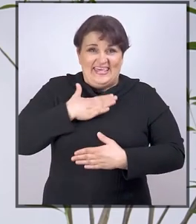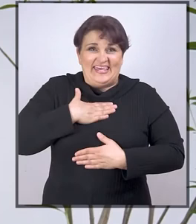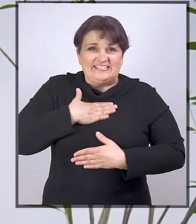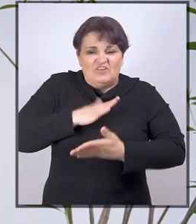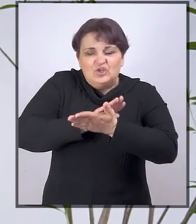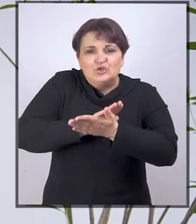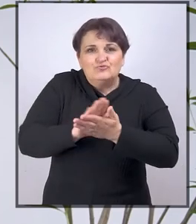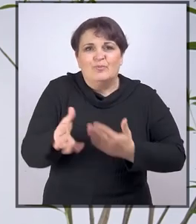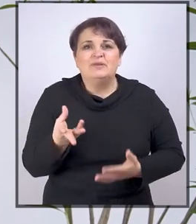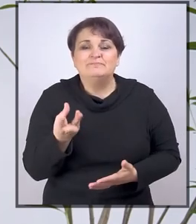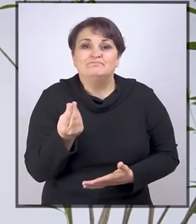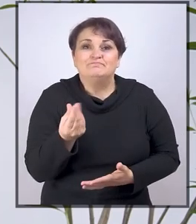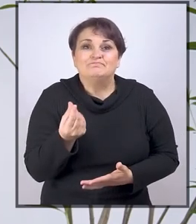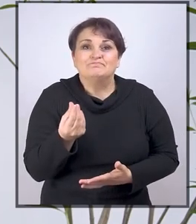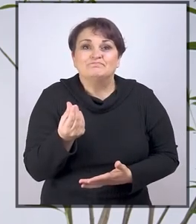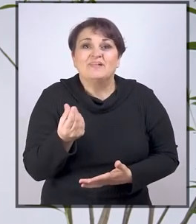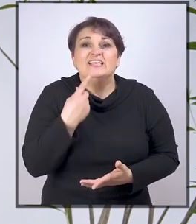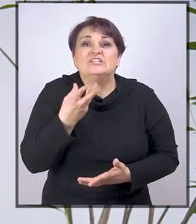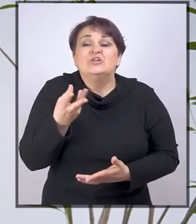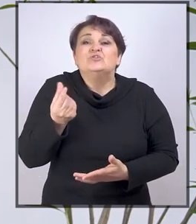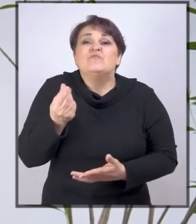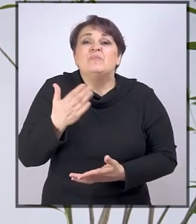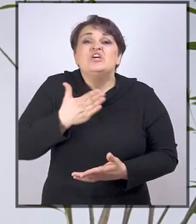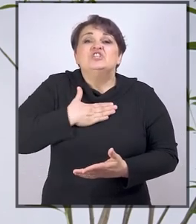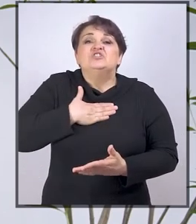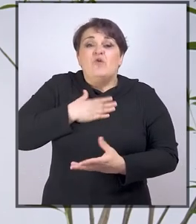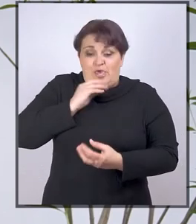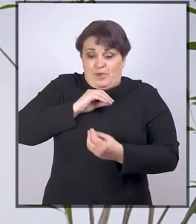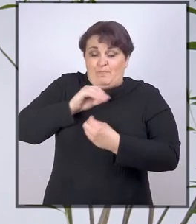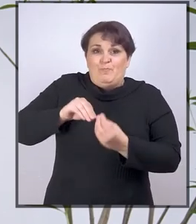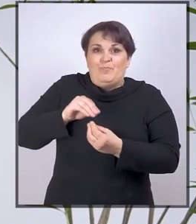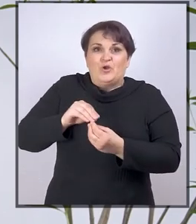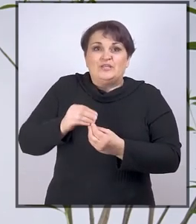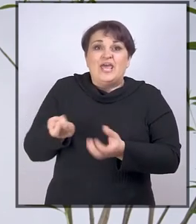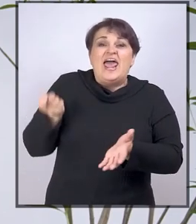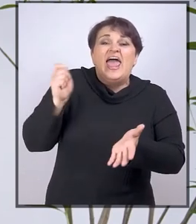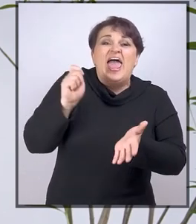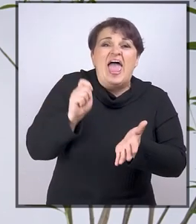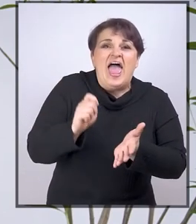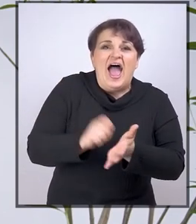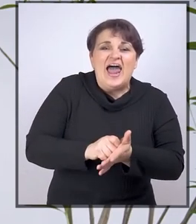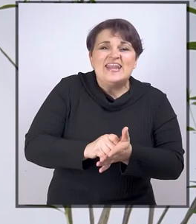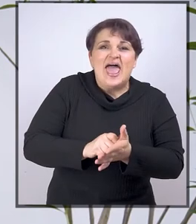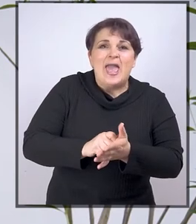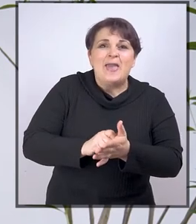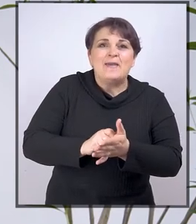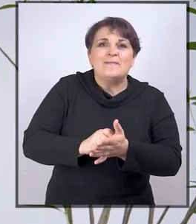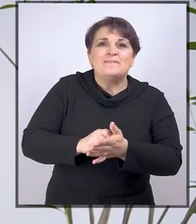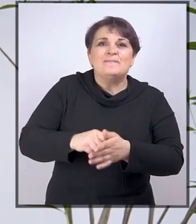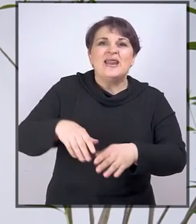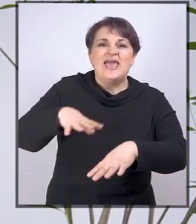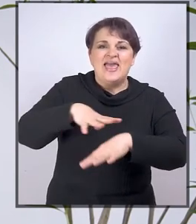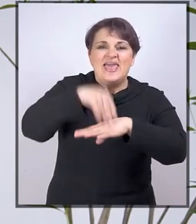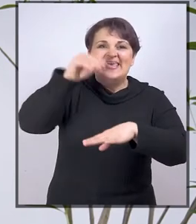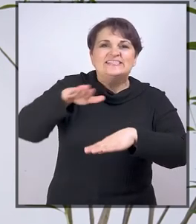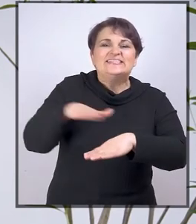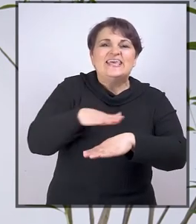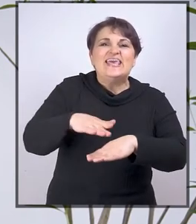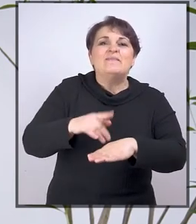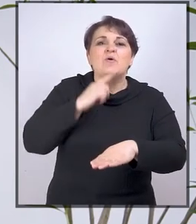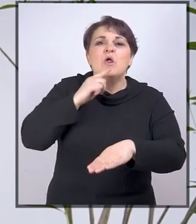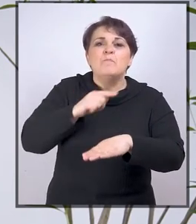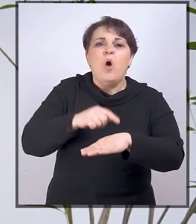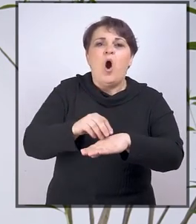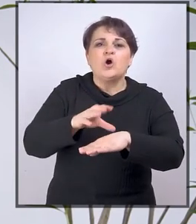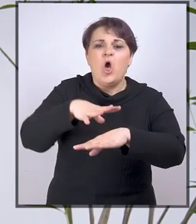svojih skromnih sredstava, odnosno sredstava svojih roditelja nabavljati skener kako bi moglo